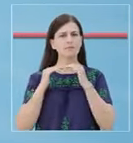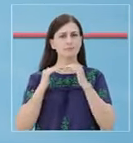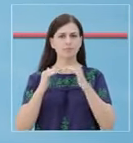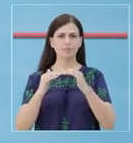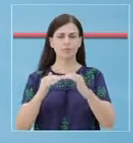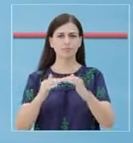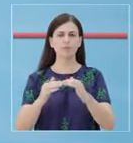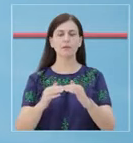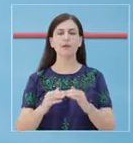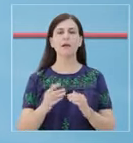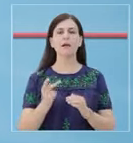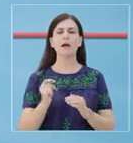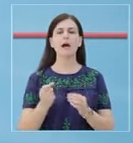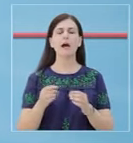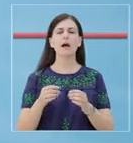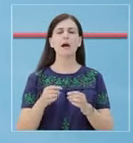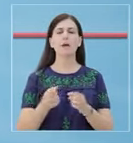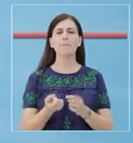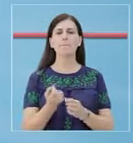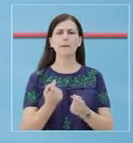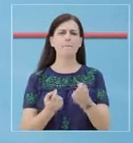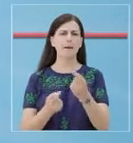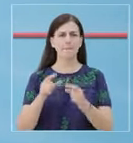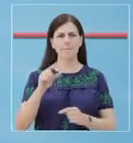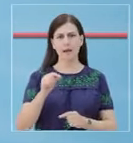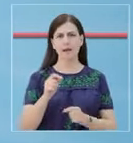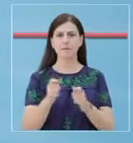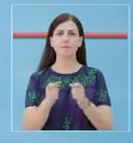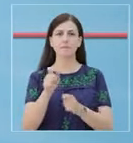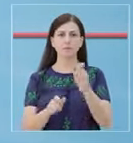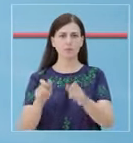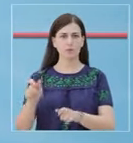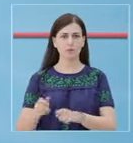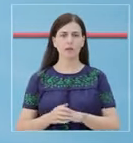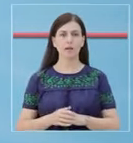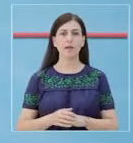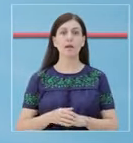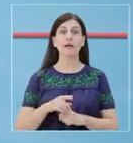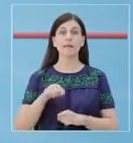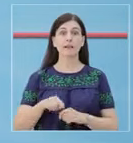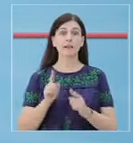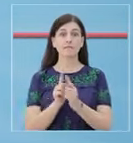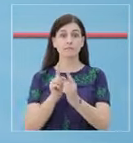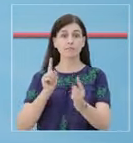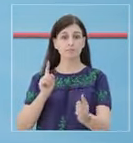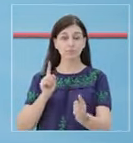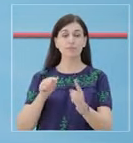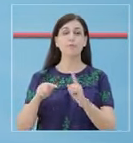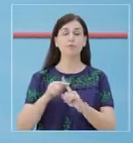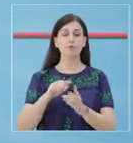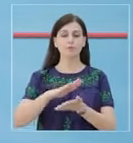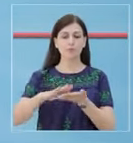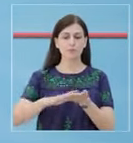tonë, situatë epidemiologike paracitet e qëndryshme me shfaqe të rasteve sporadike në vënd. Mare në ko e masave,